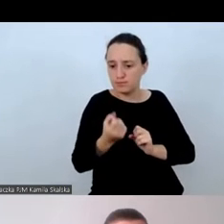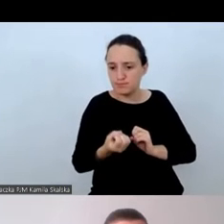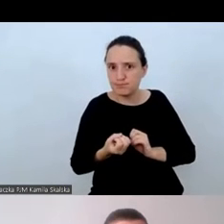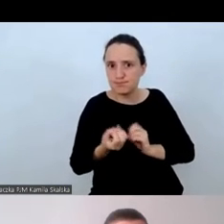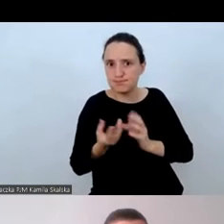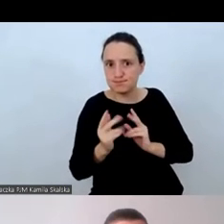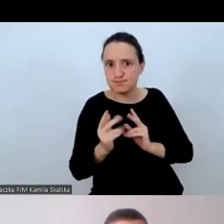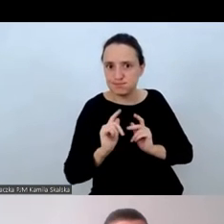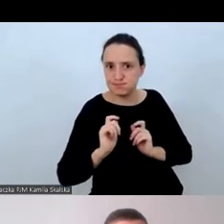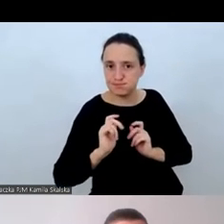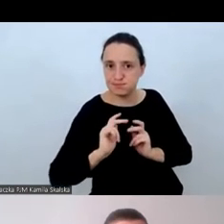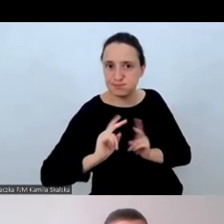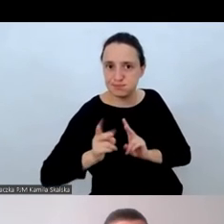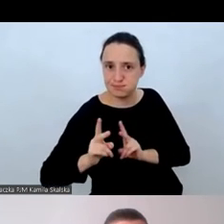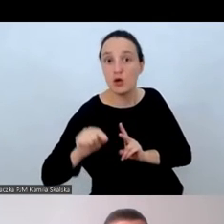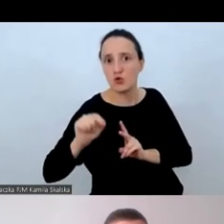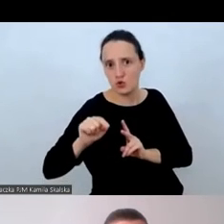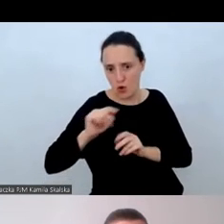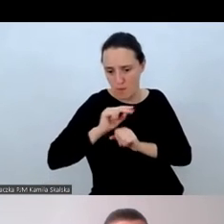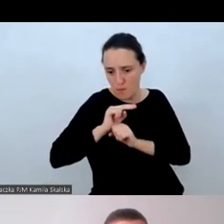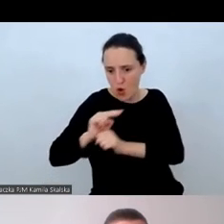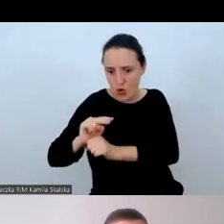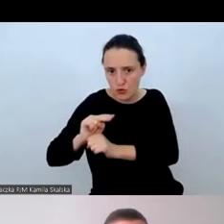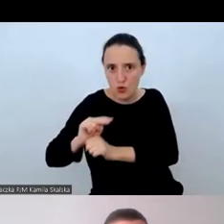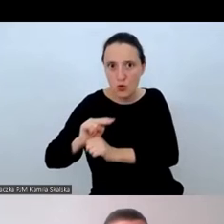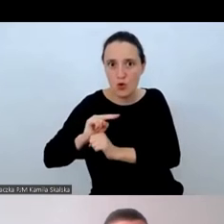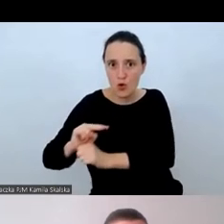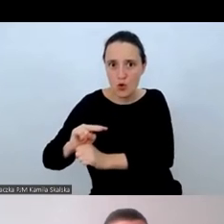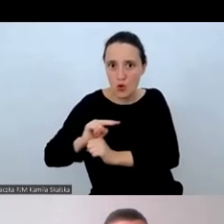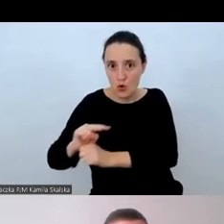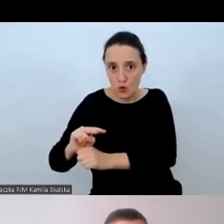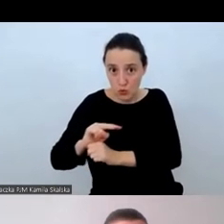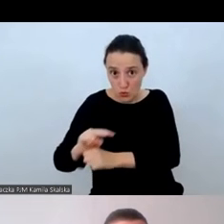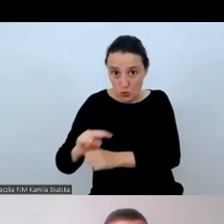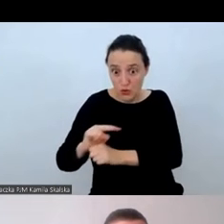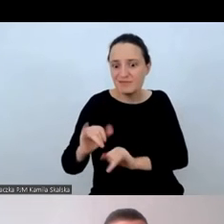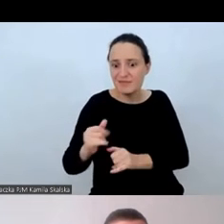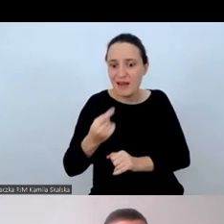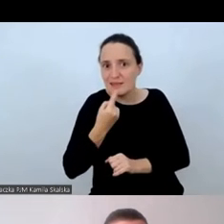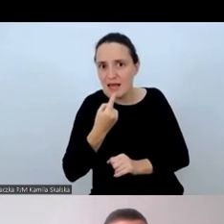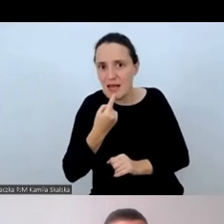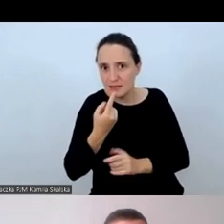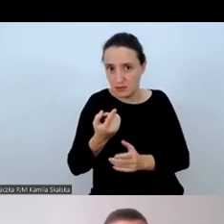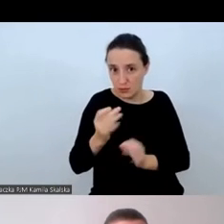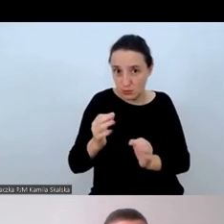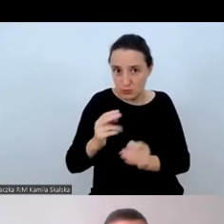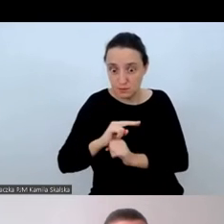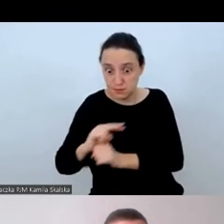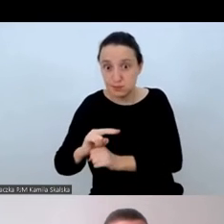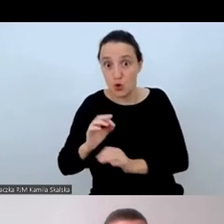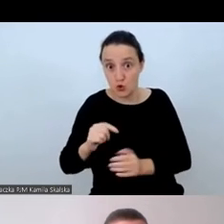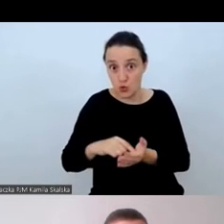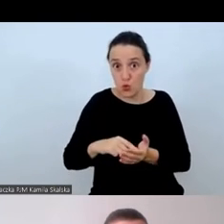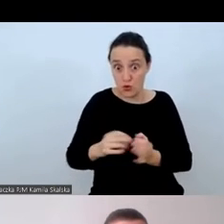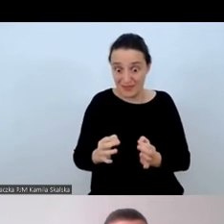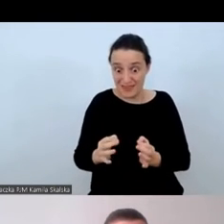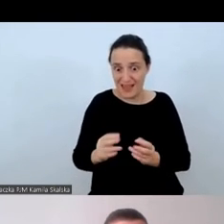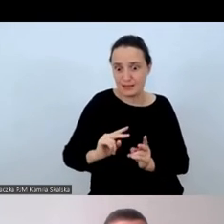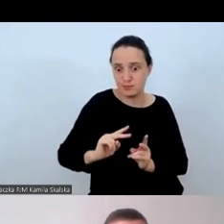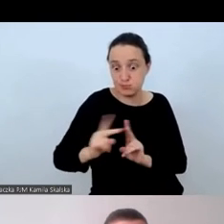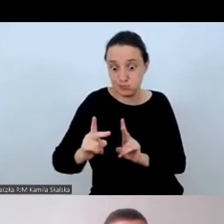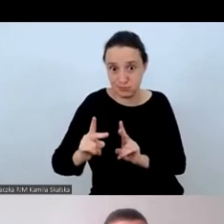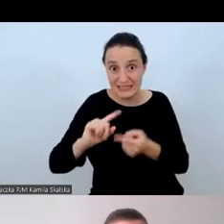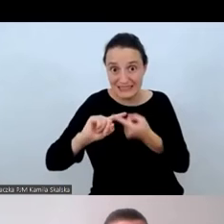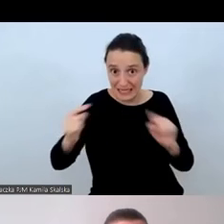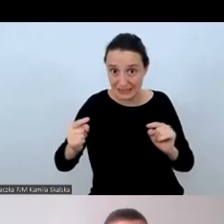tego, w jakim ona jest w języku. A zatem, czy to, co mówi w tym języku ma sens.